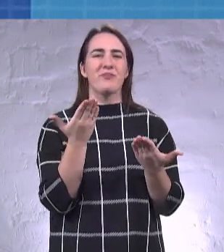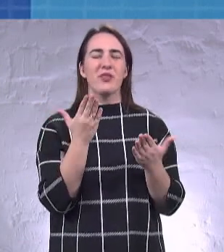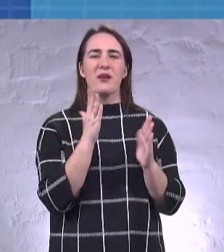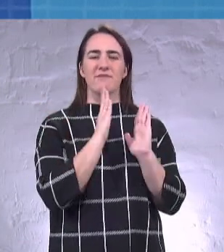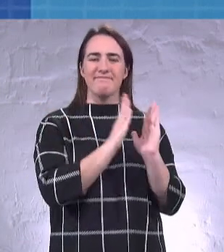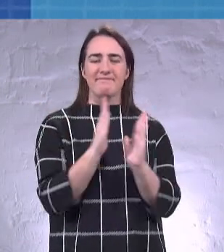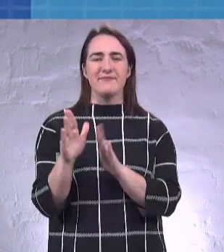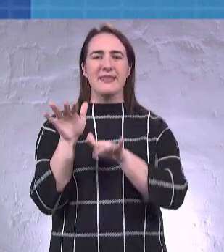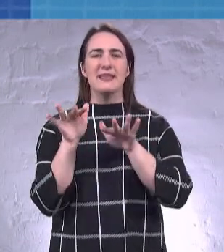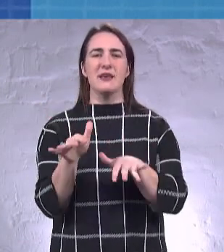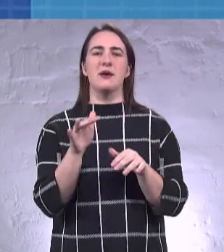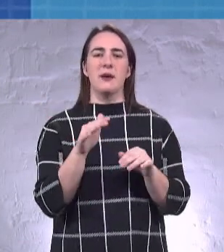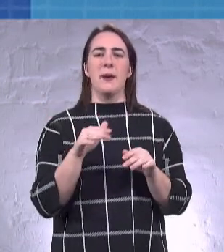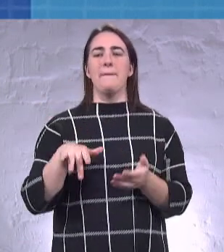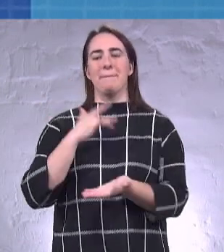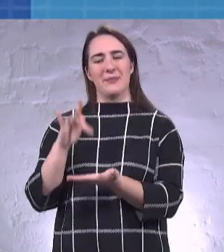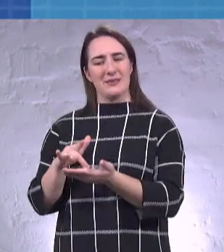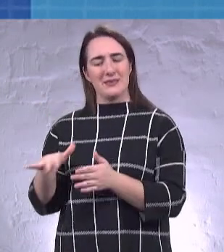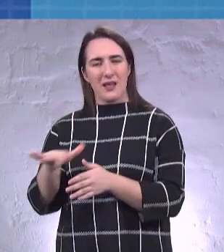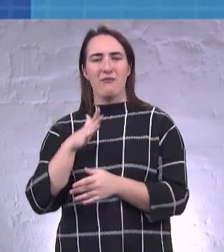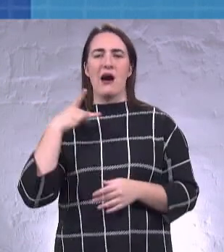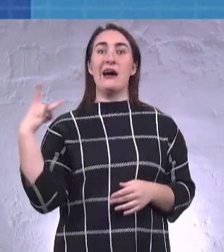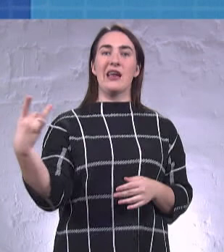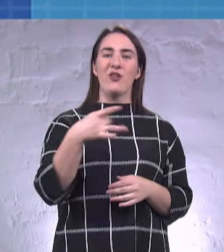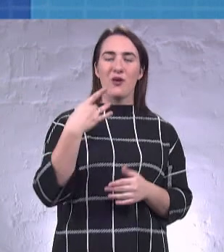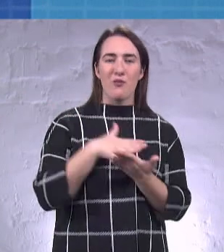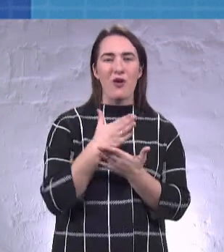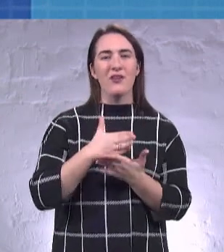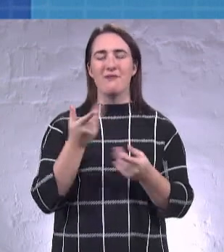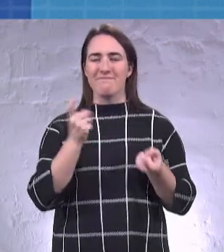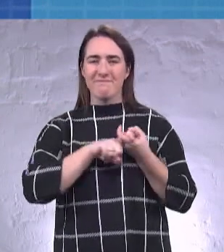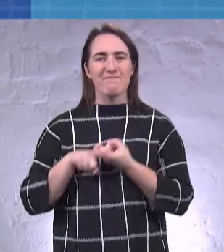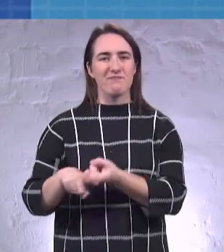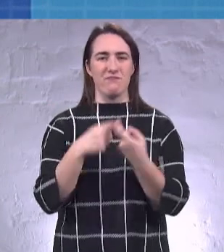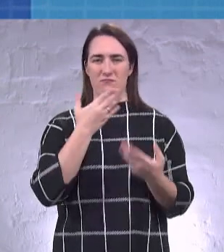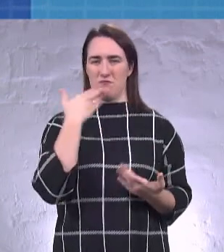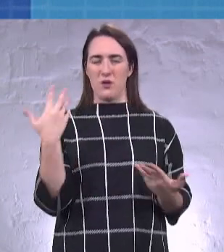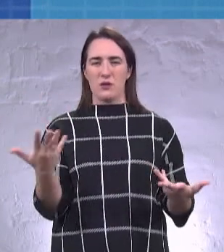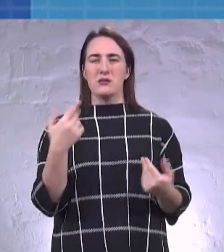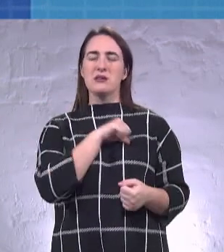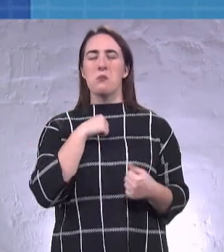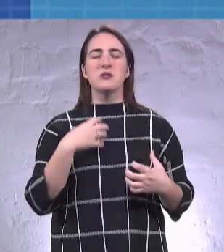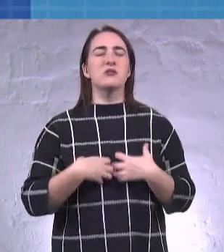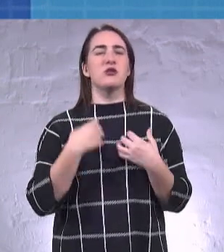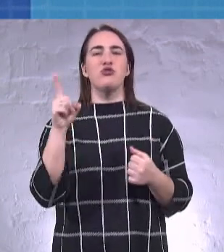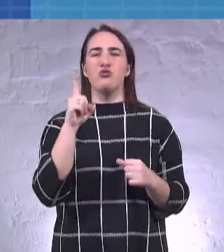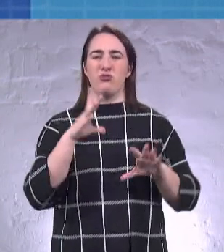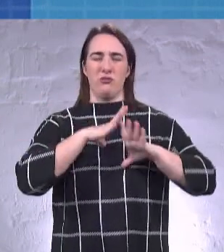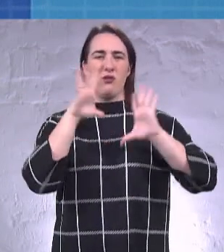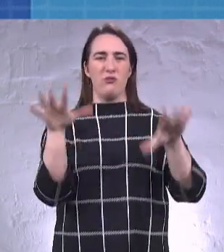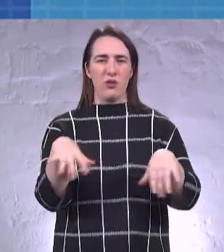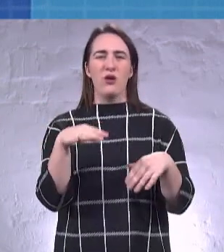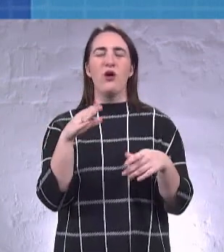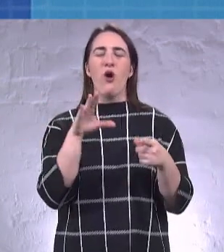між місцевим самоврядуванням, регіональною політикою. Саме страшне те, що не було контакту